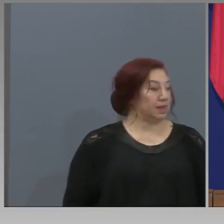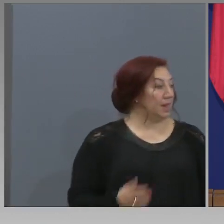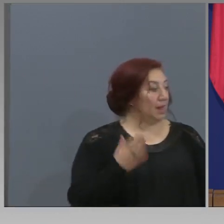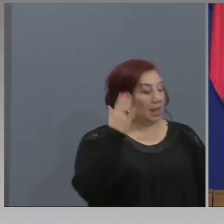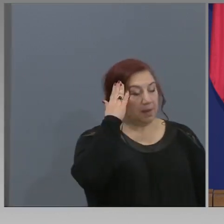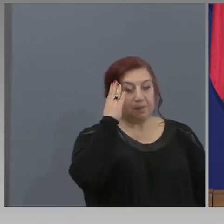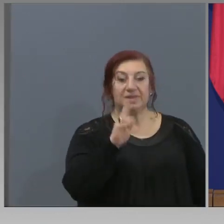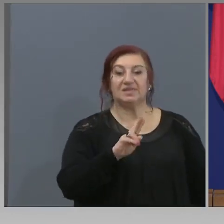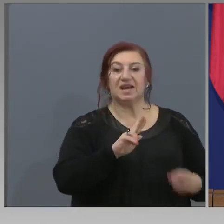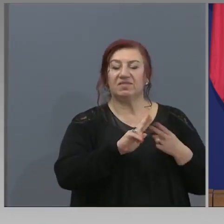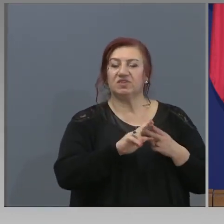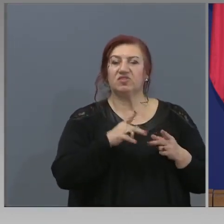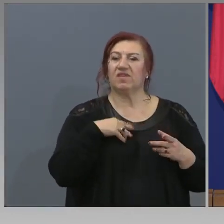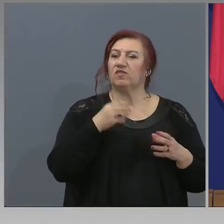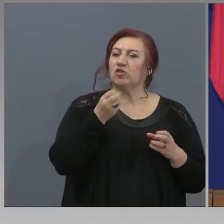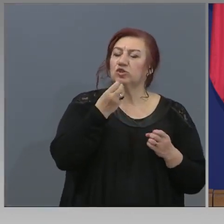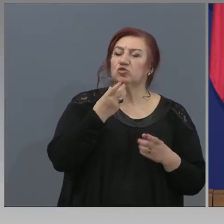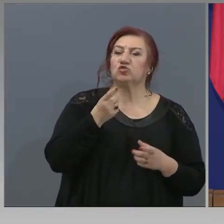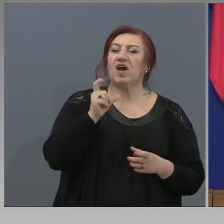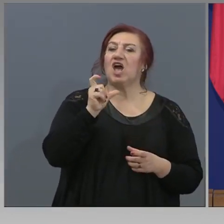които има шофьорски курсове?